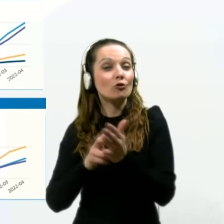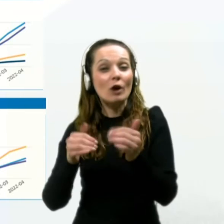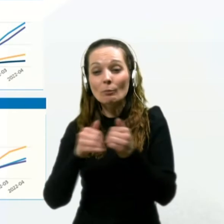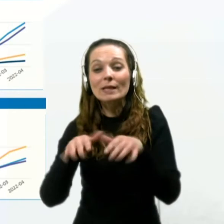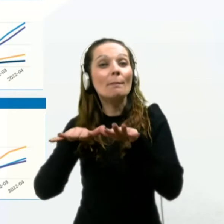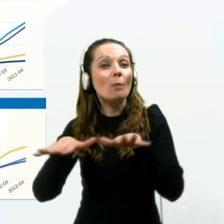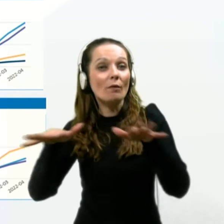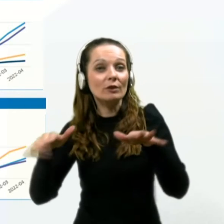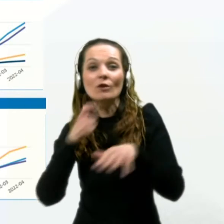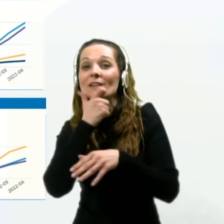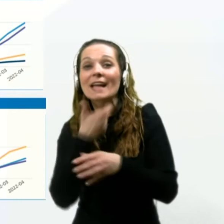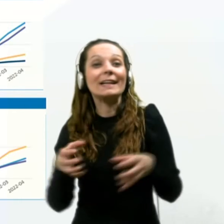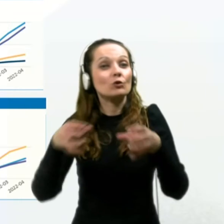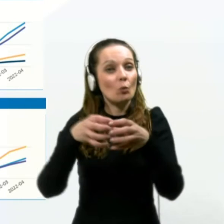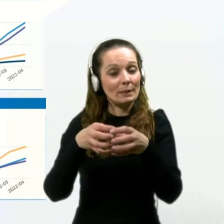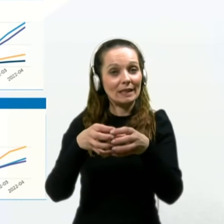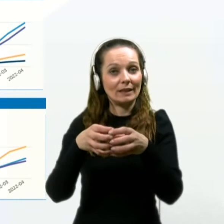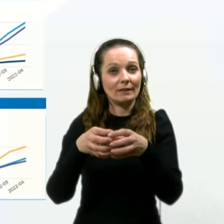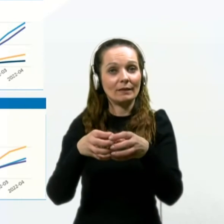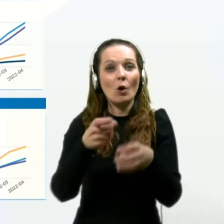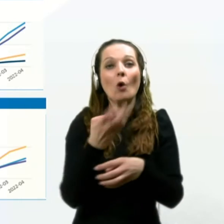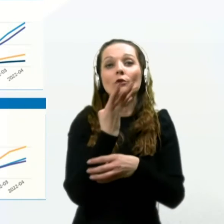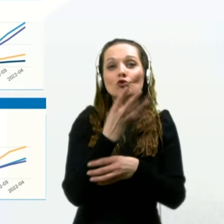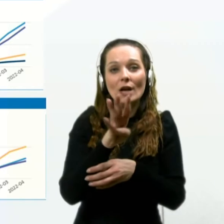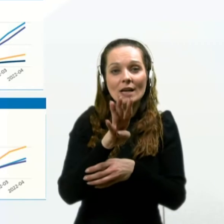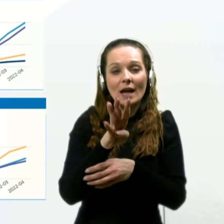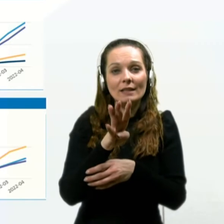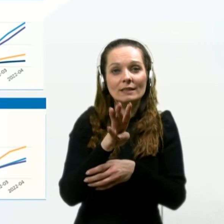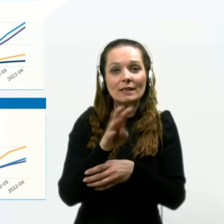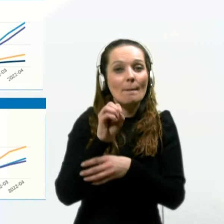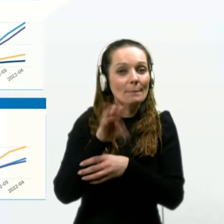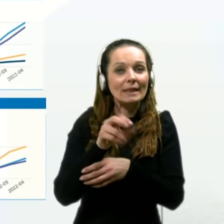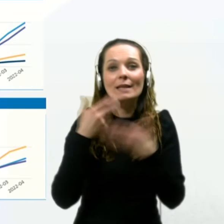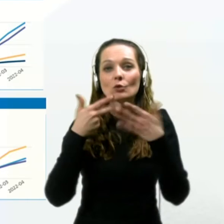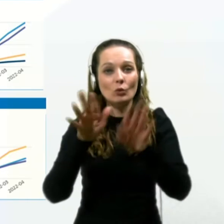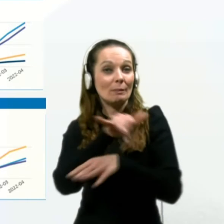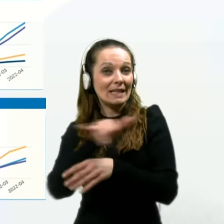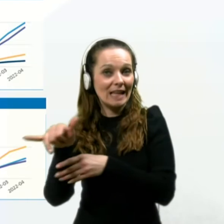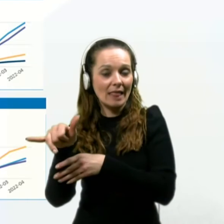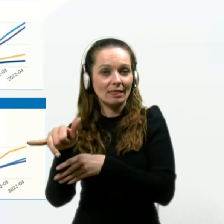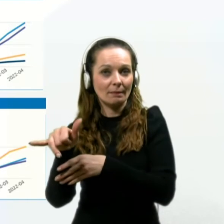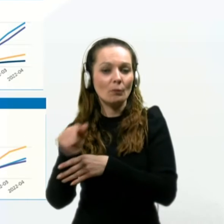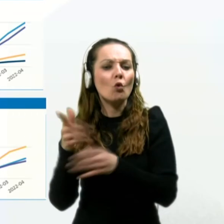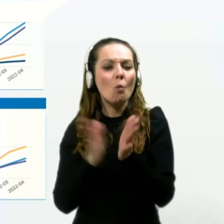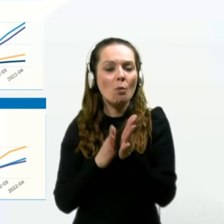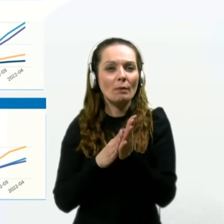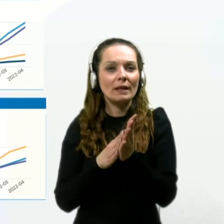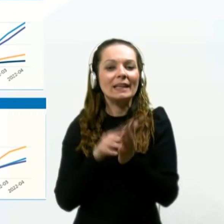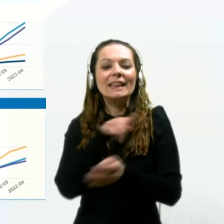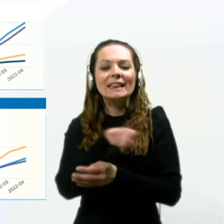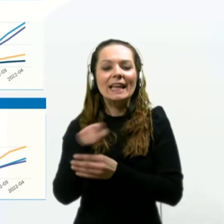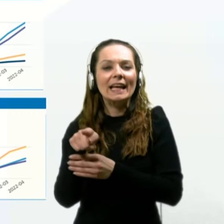povečuje v starostni skupini 14, 15 in 18 let, to se pravi te